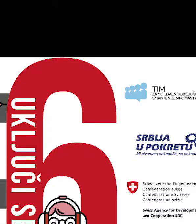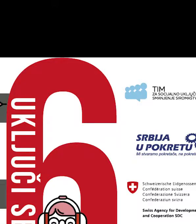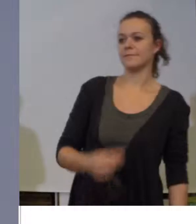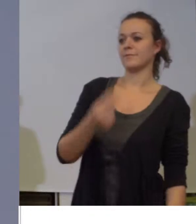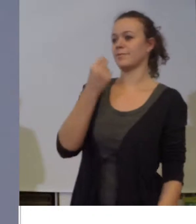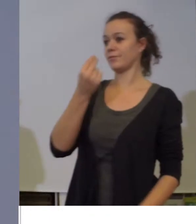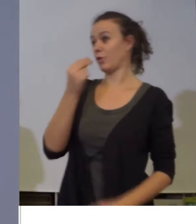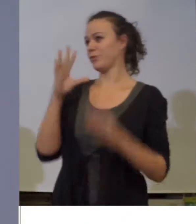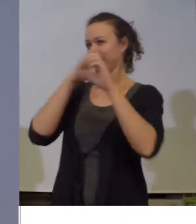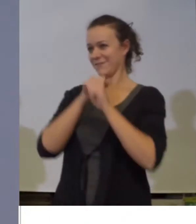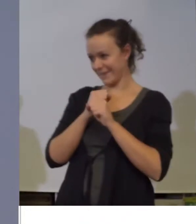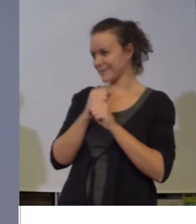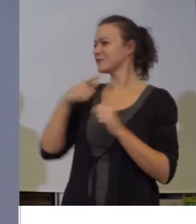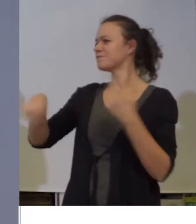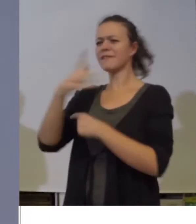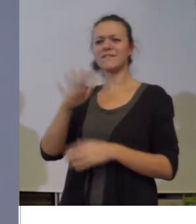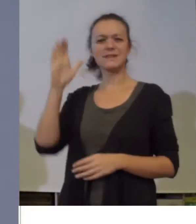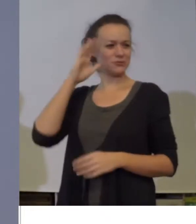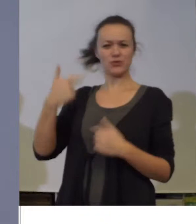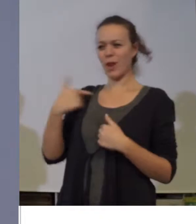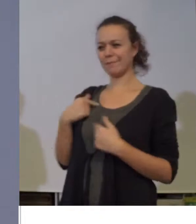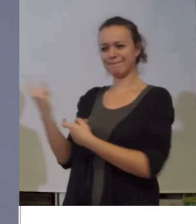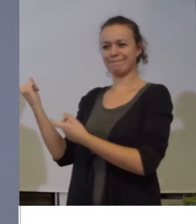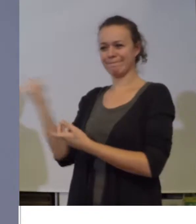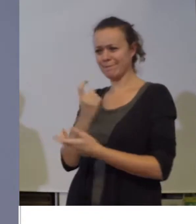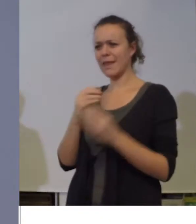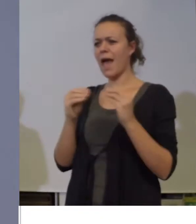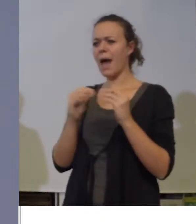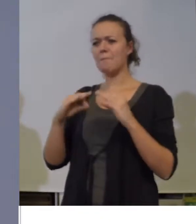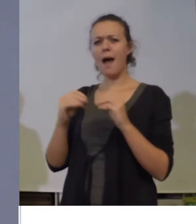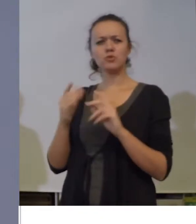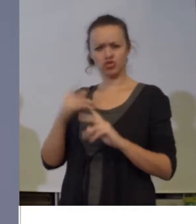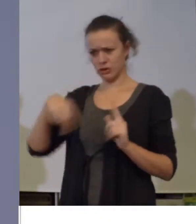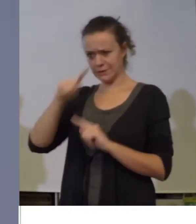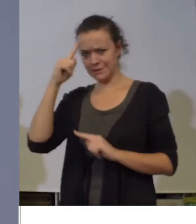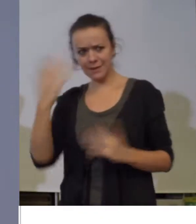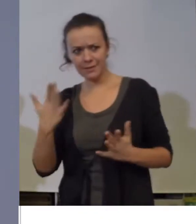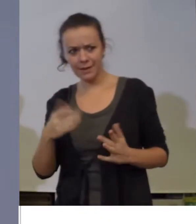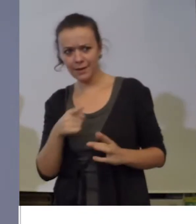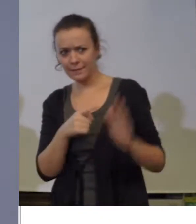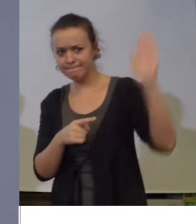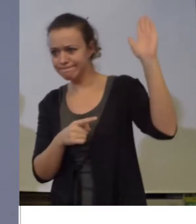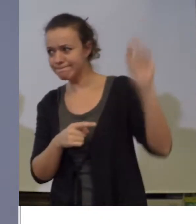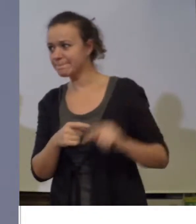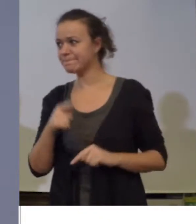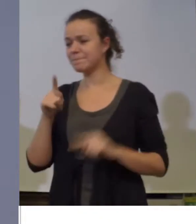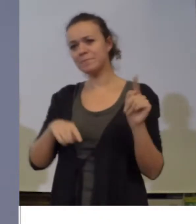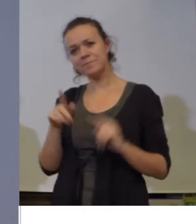Dobro veče svima. Kao što ste čuli, dolazim iz Babušnice. Znate gde je Babušnica?